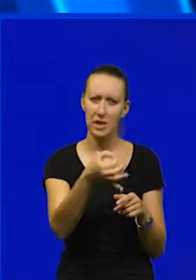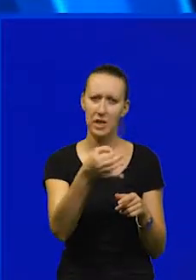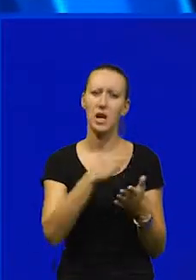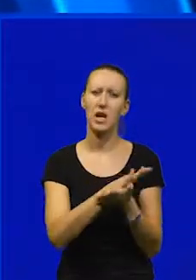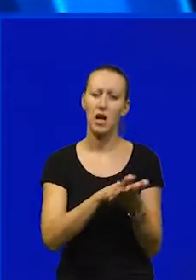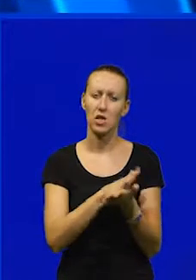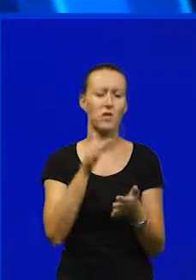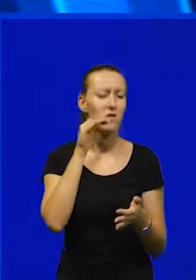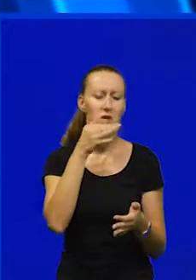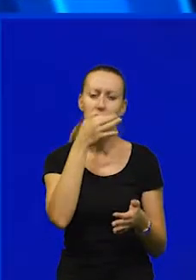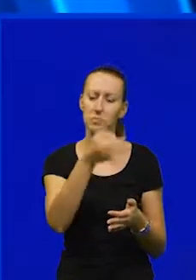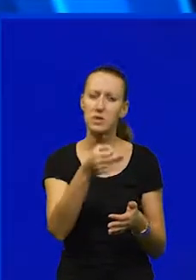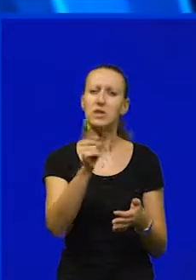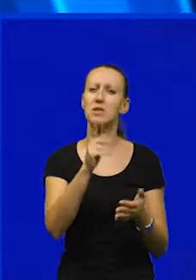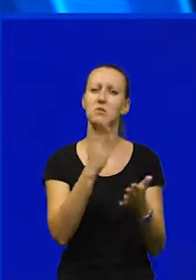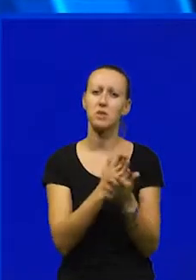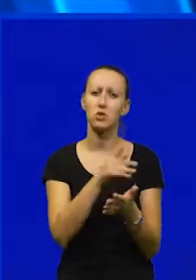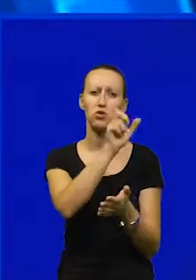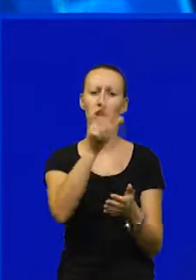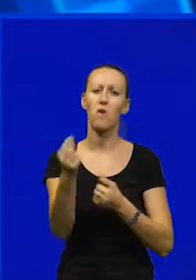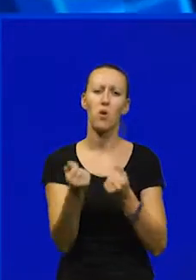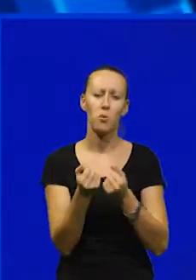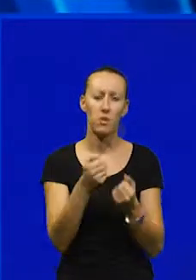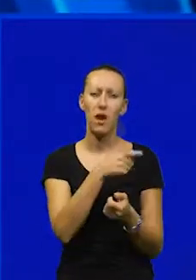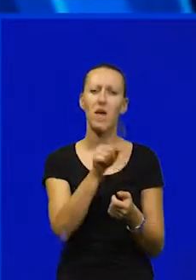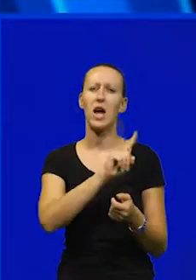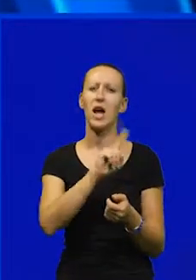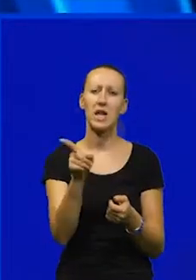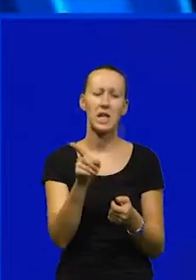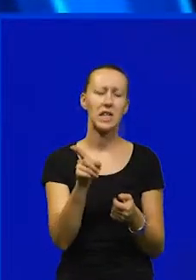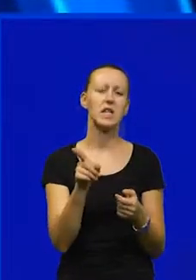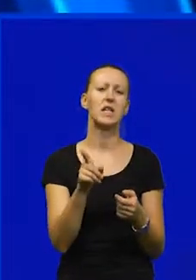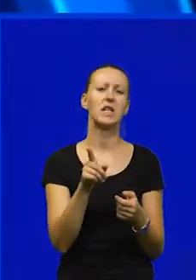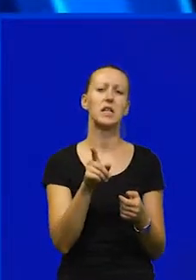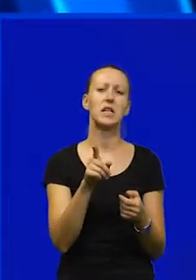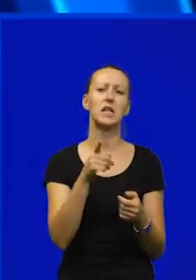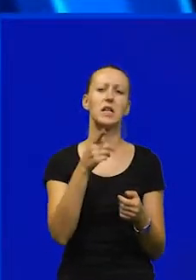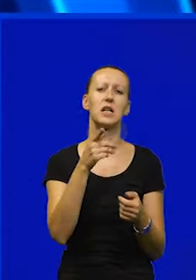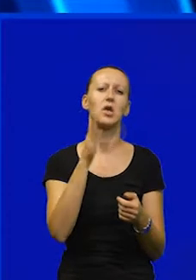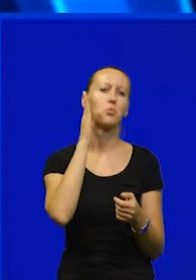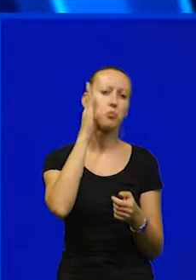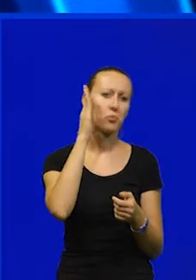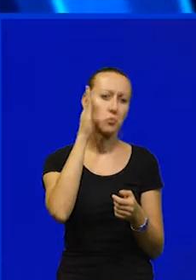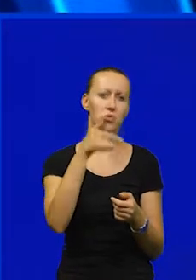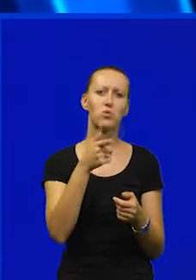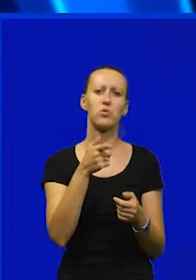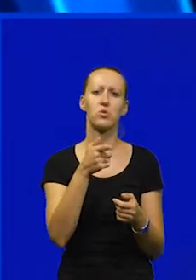razgovarala je s vladom, znači nisu bili članovi uprave ni potencijalni